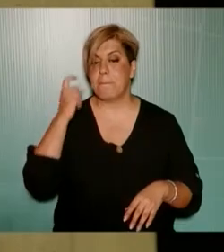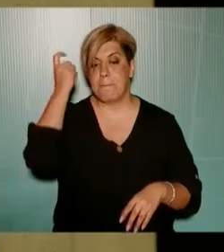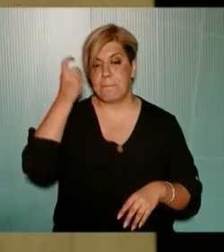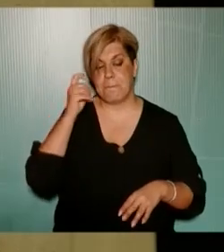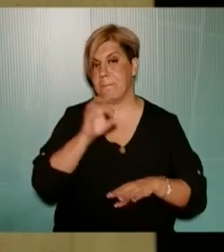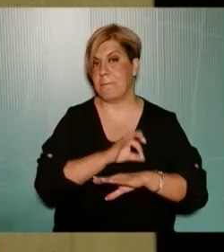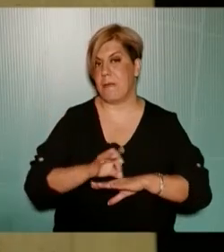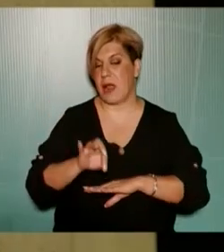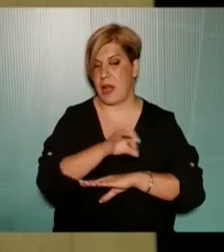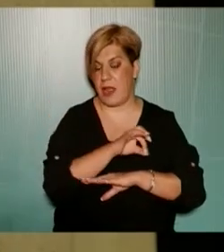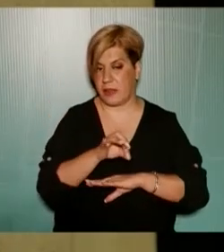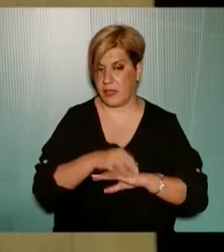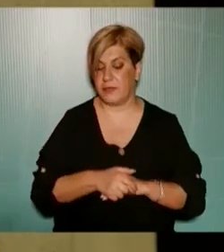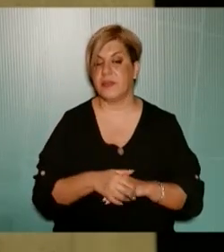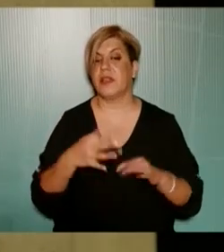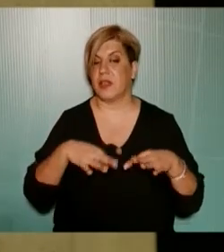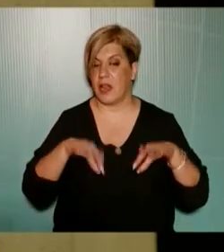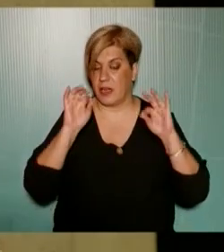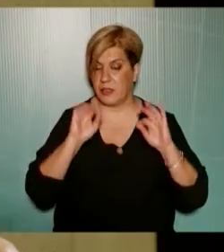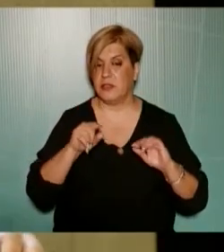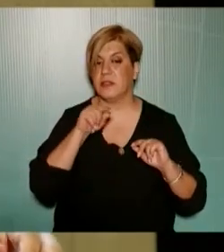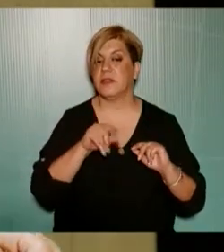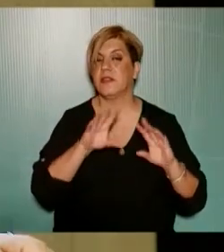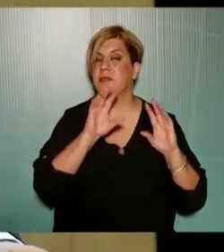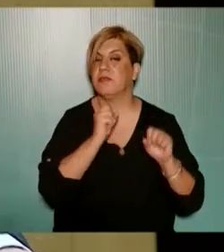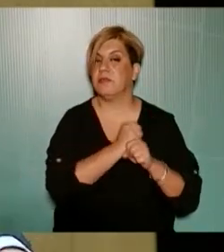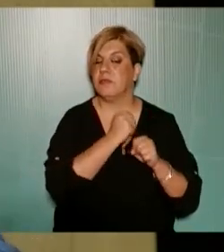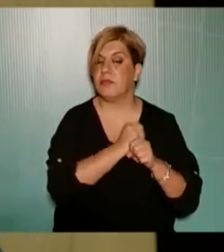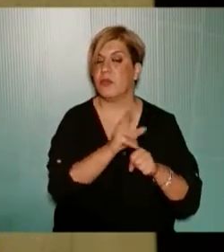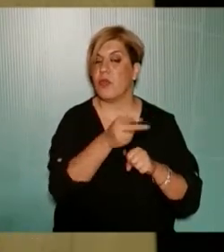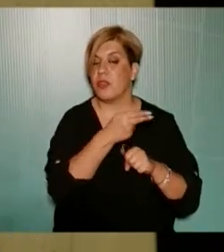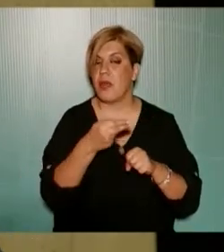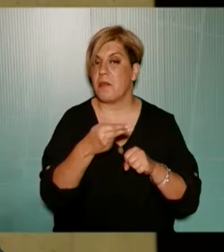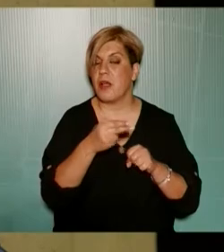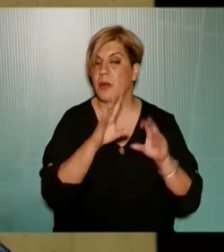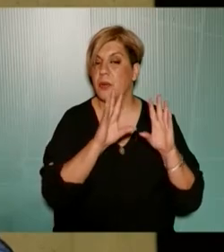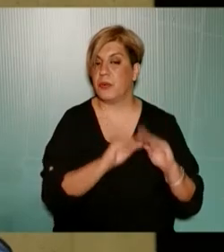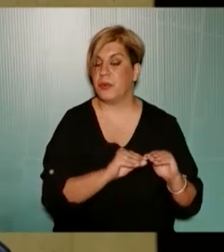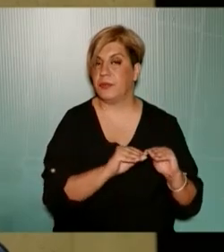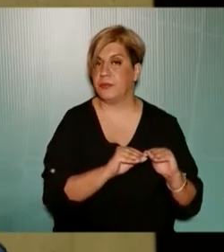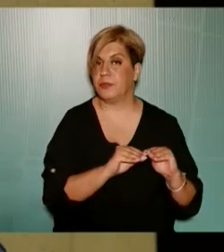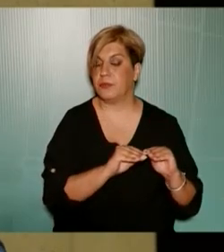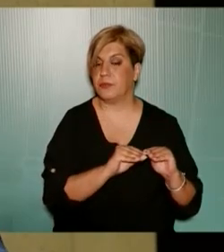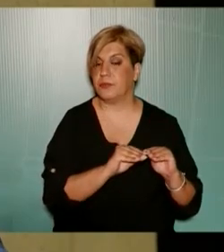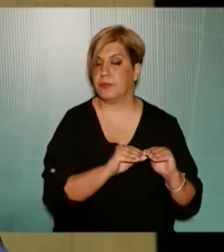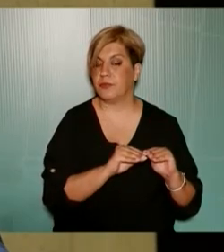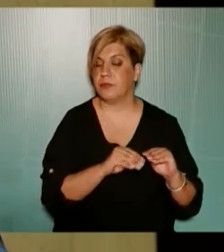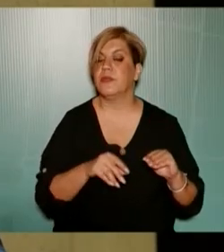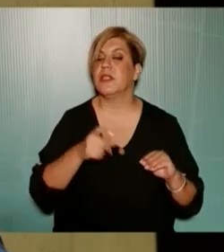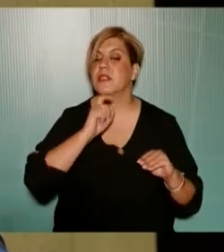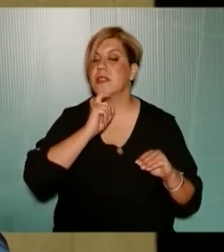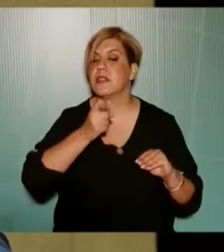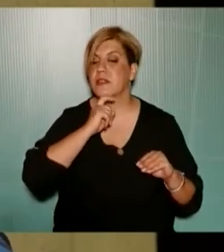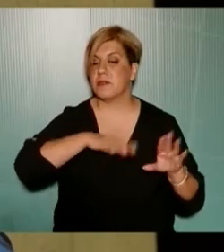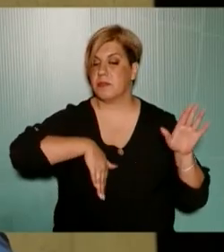αρχίζουν να εργάζονται οι μελετητές για το θέμα που έχει να κάνει με το ΝΤΕΚ με